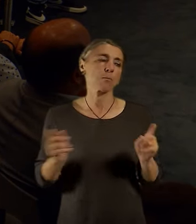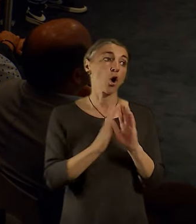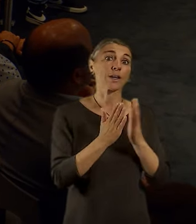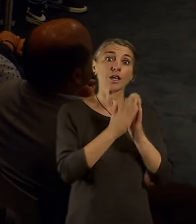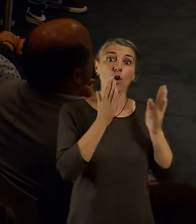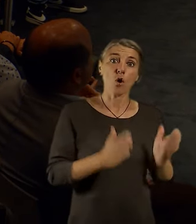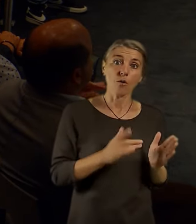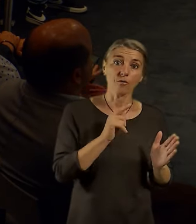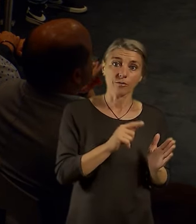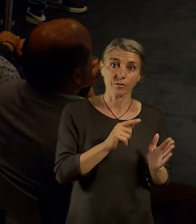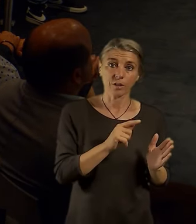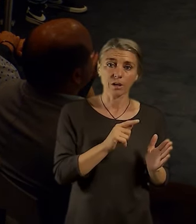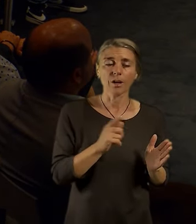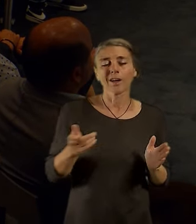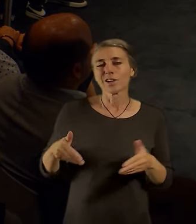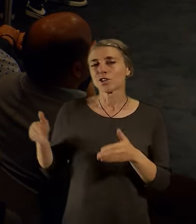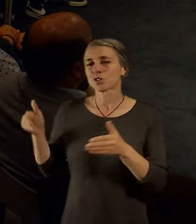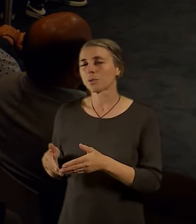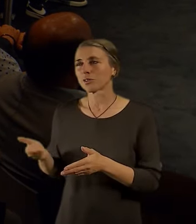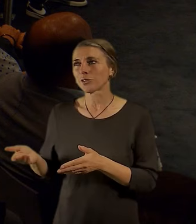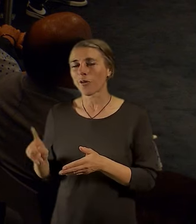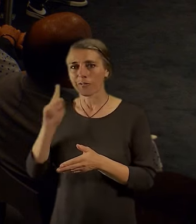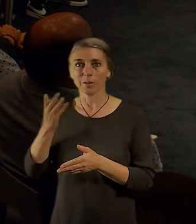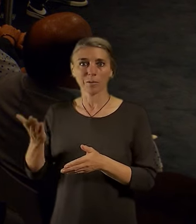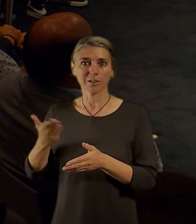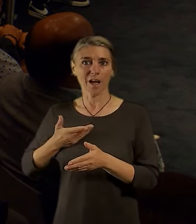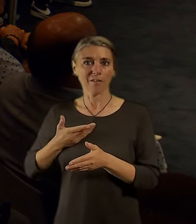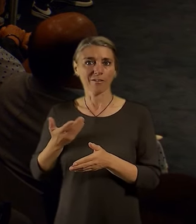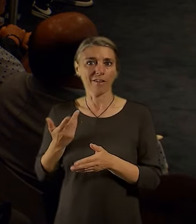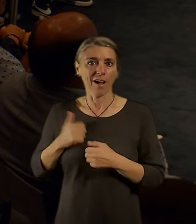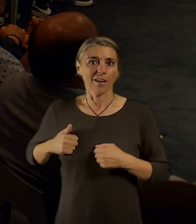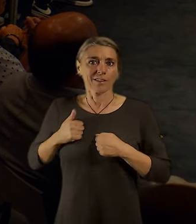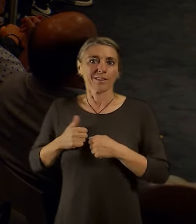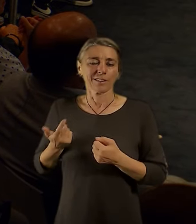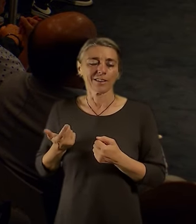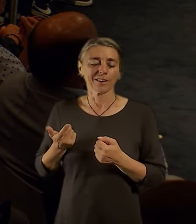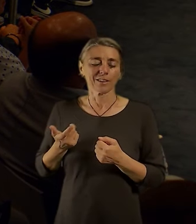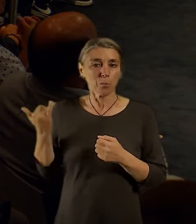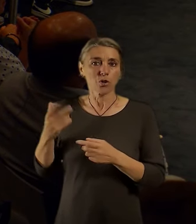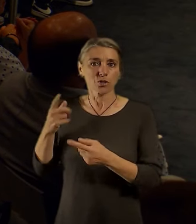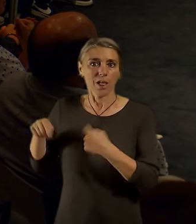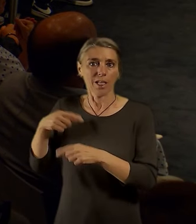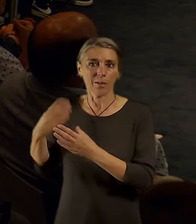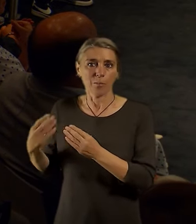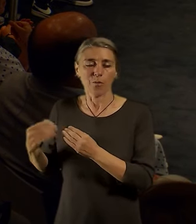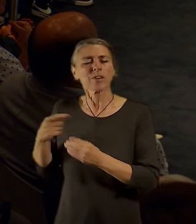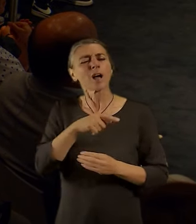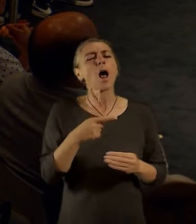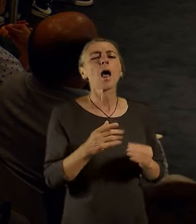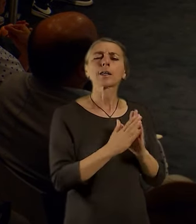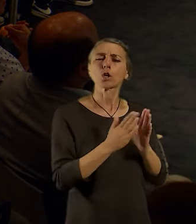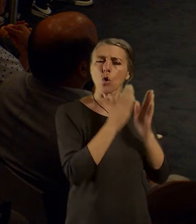samozřejmě ty Řbitovi, ty prostě neustále vyvolávají nějakou pozorost. Já osobně bych spíš čekal, že třeba ty